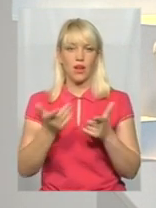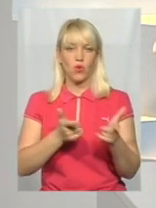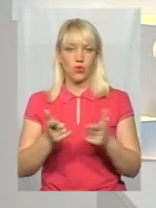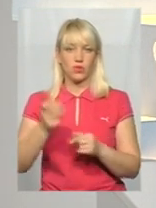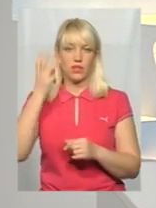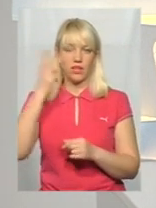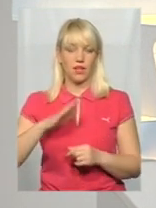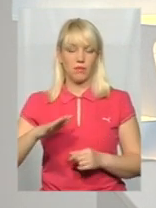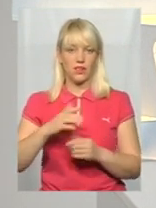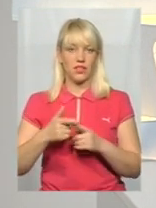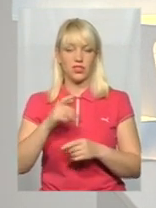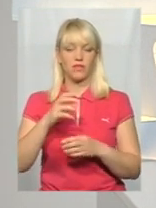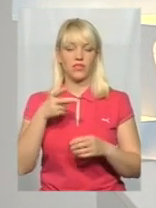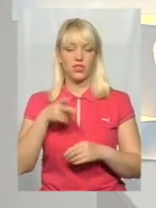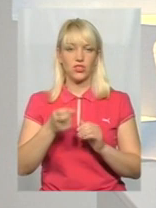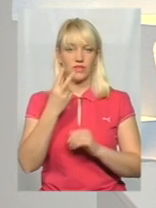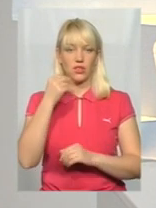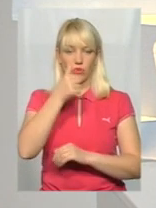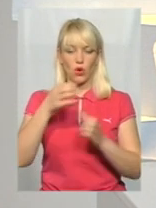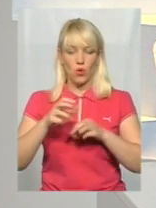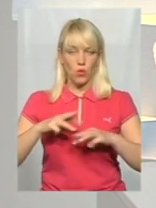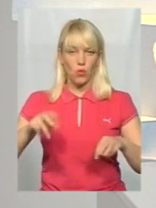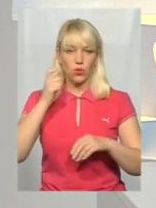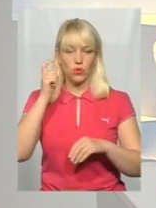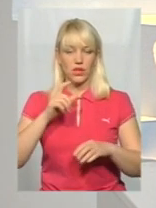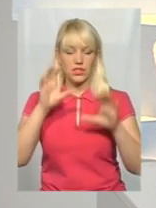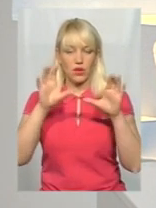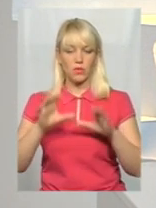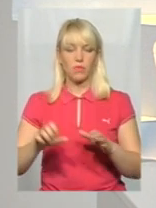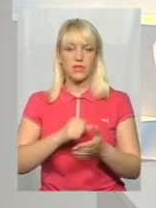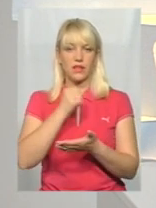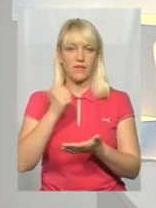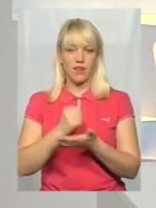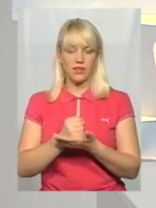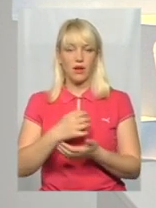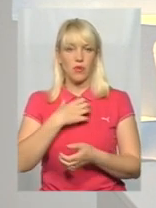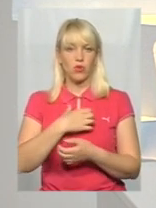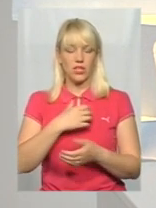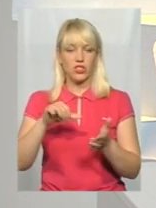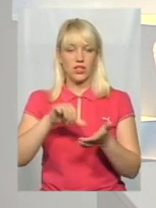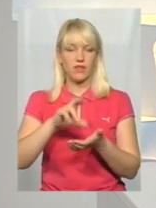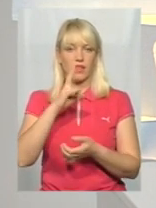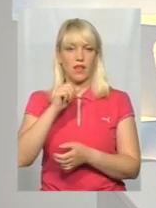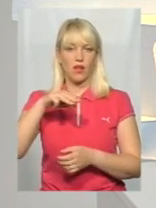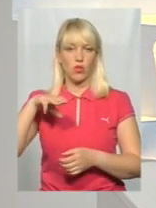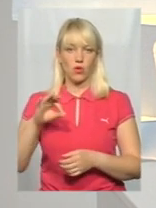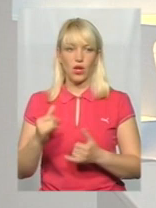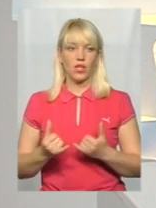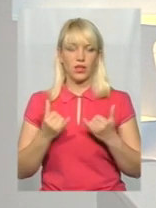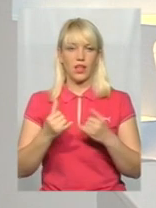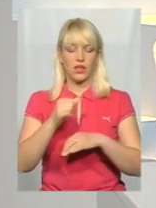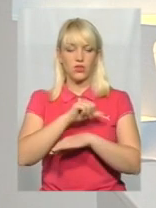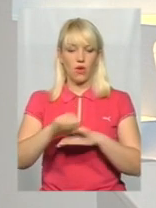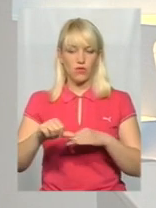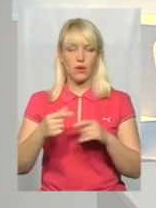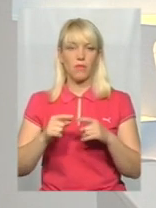році уряд України законодавчо затвердив пріоритетність членства в НАТО для зовнішньополітичного курсу країни.